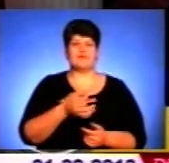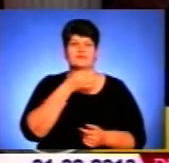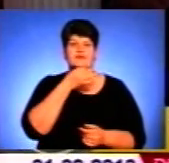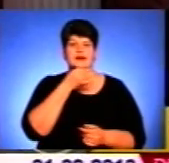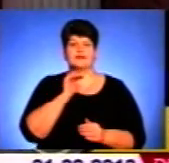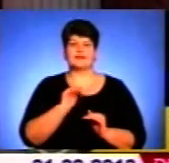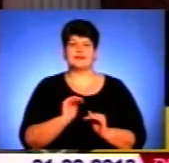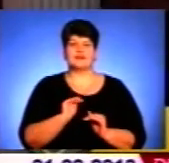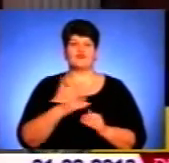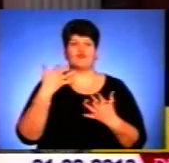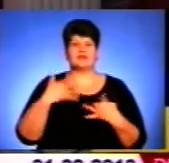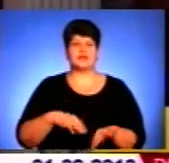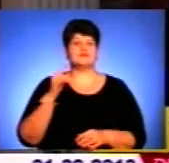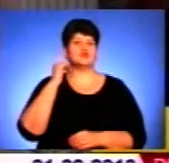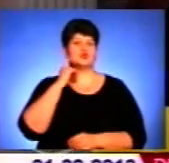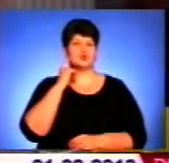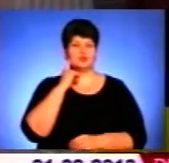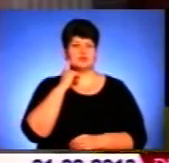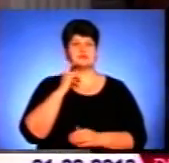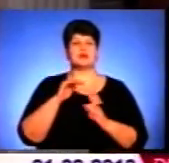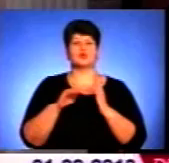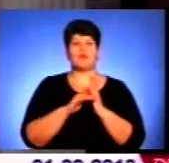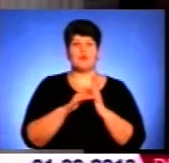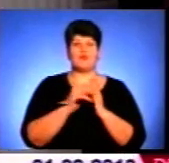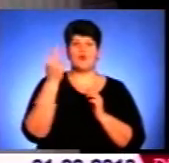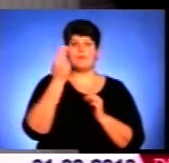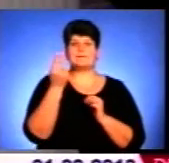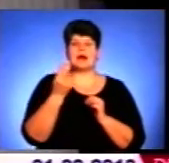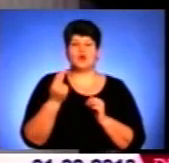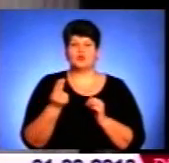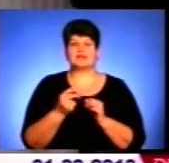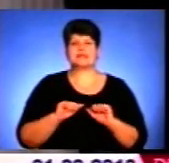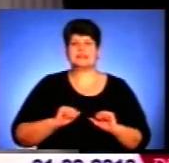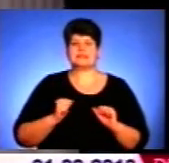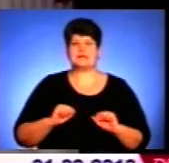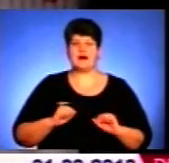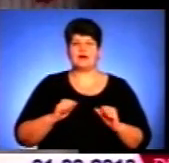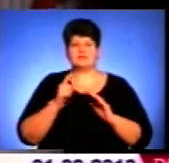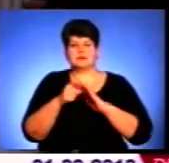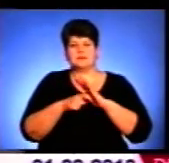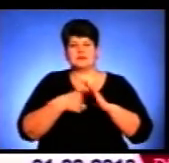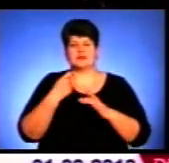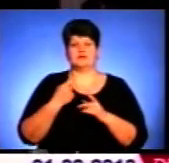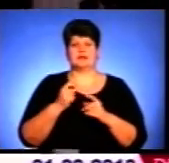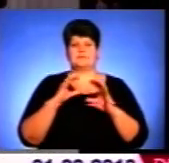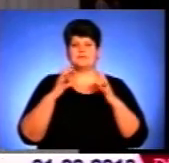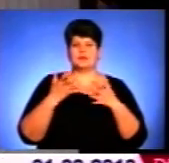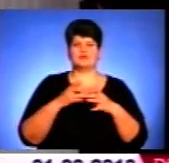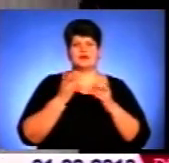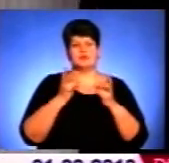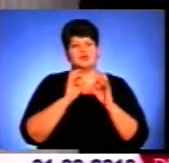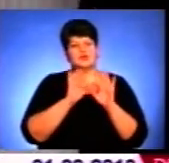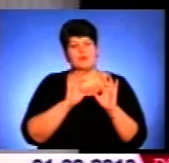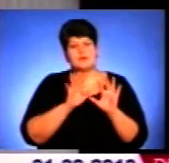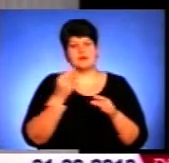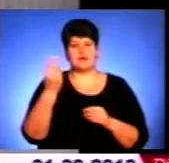дитинстві, втративши слух за допомогою малюнків, він старався пізнавати світ. Йому щось пояснити треба було